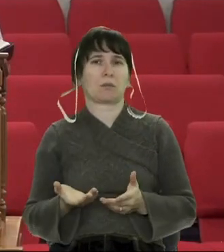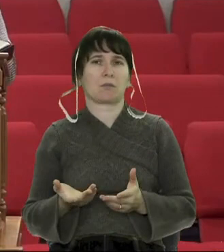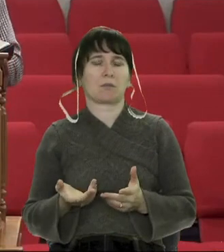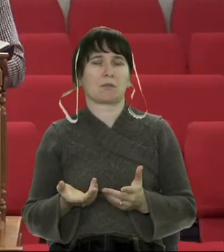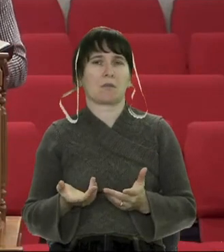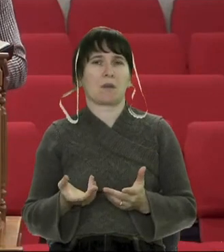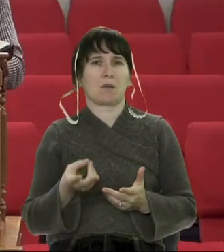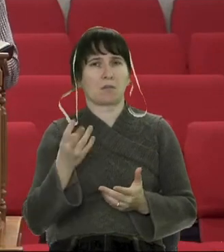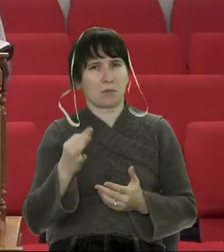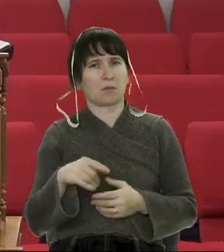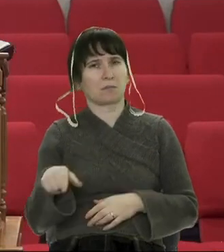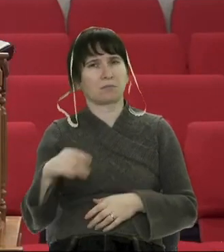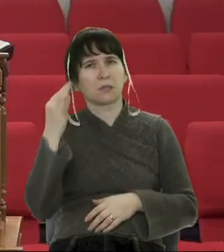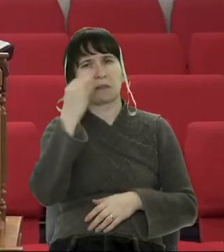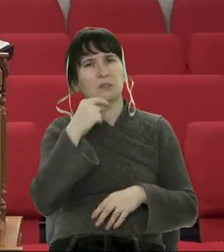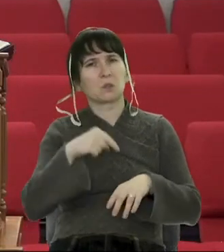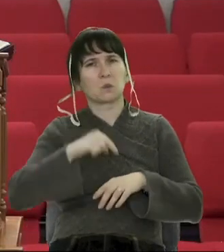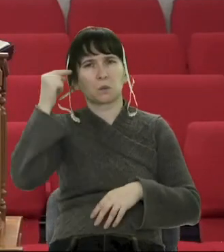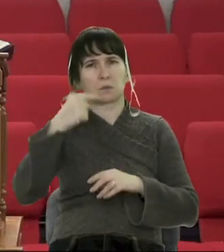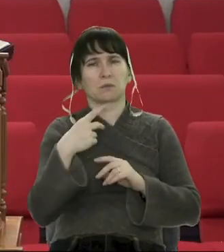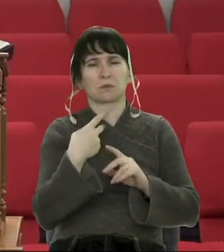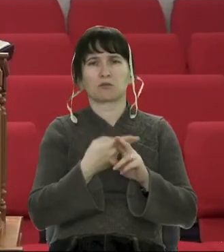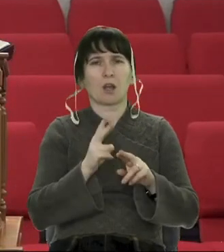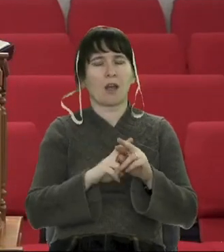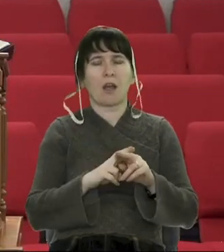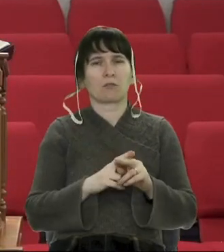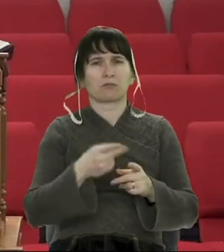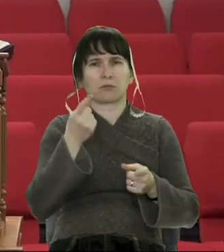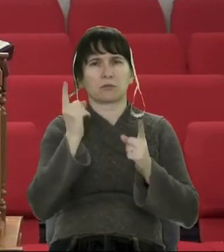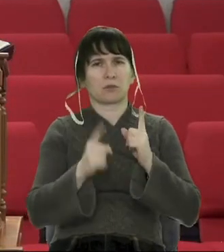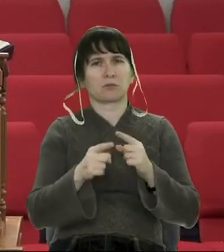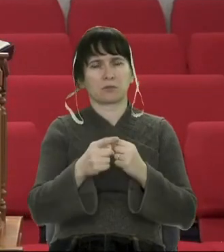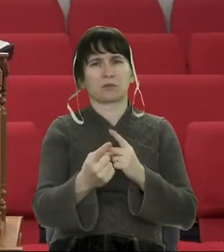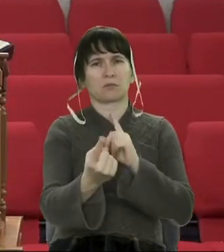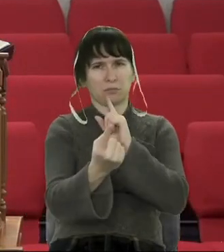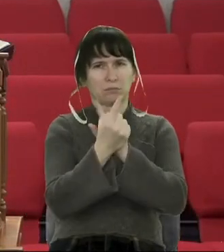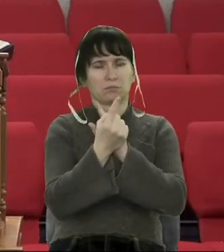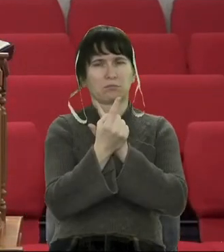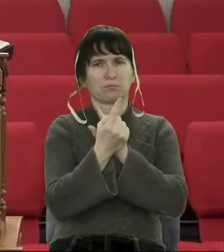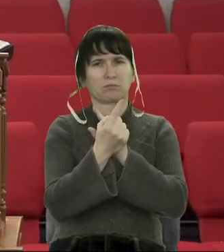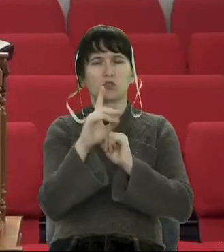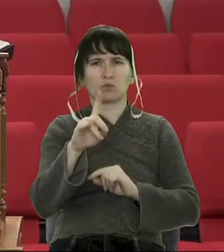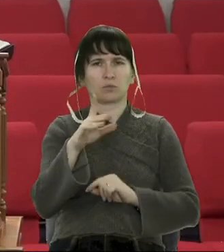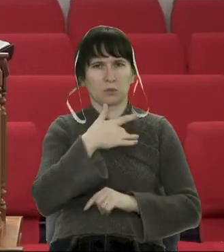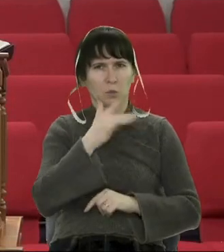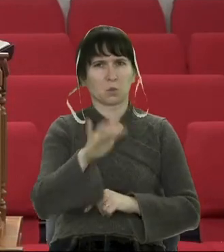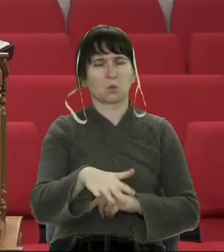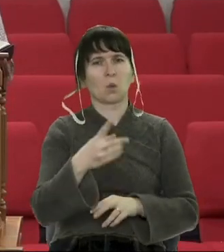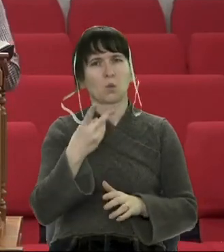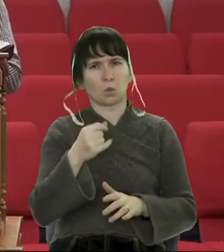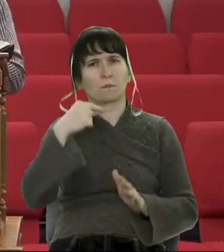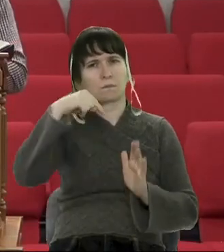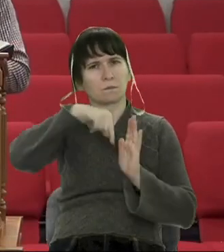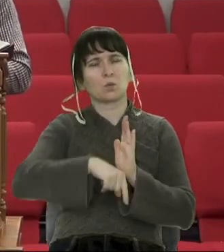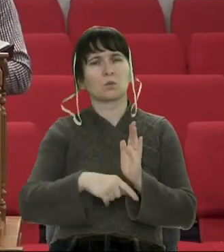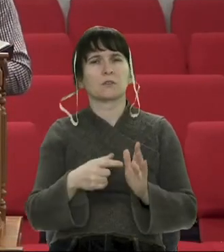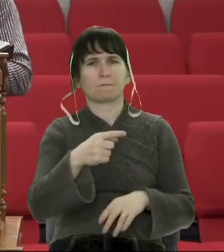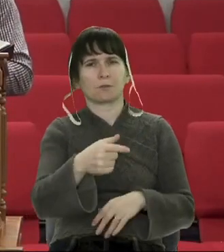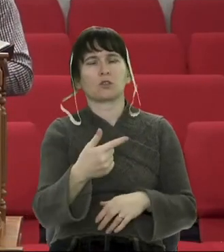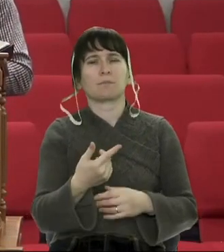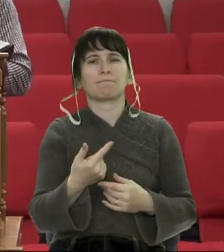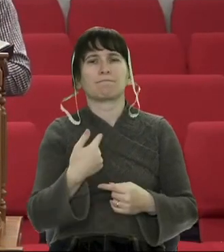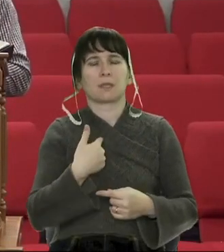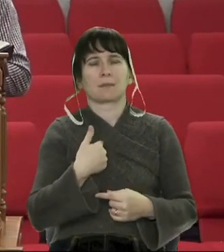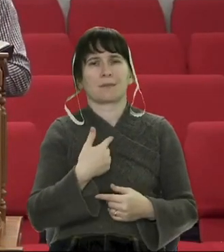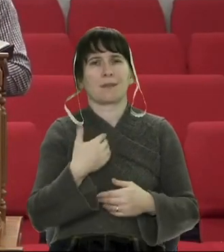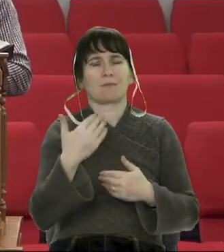Але Давид вмів розглядіти друзів в тих людях, які були